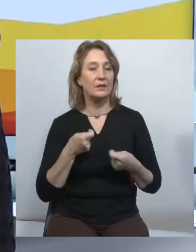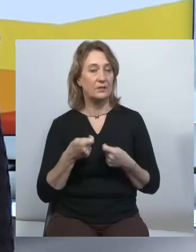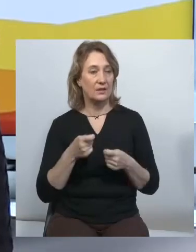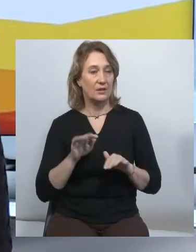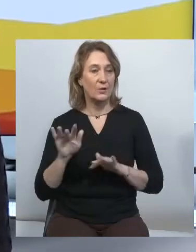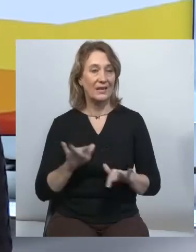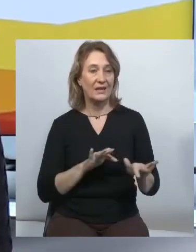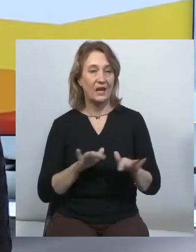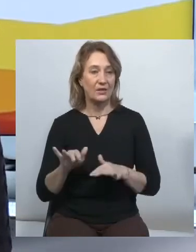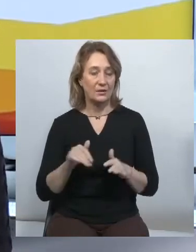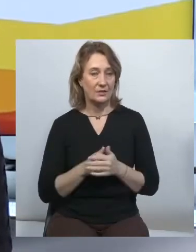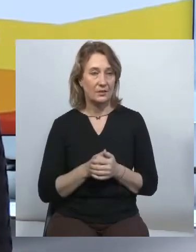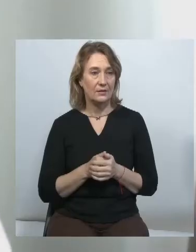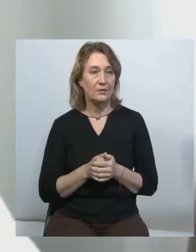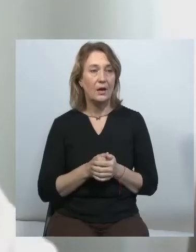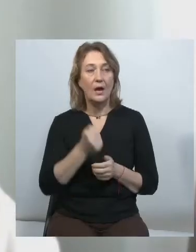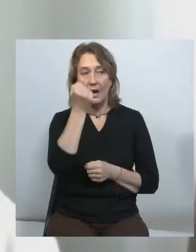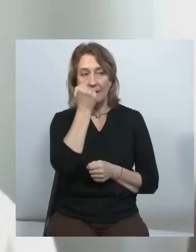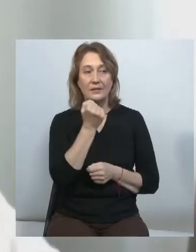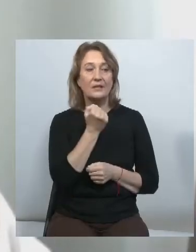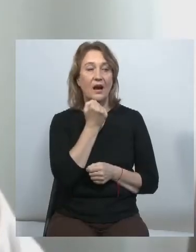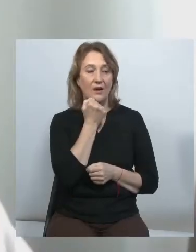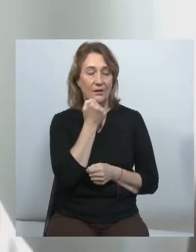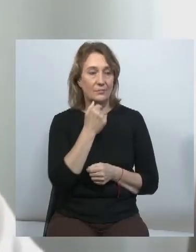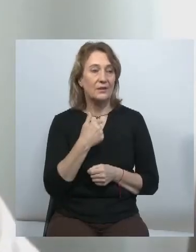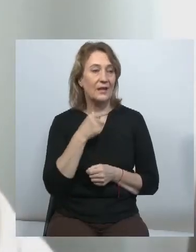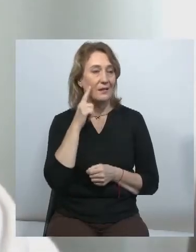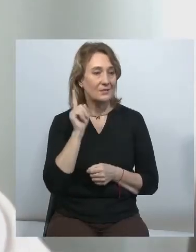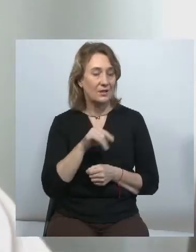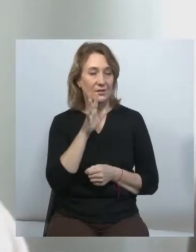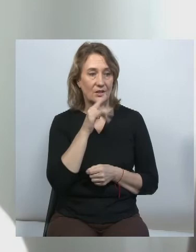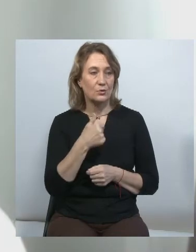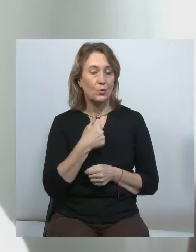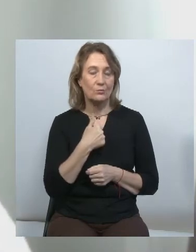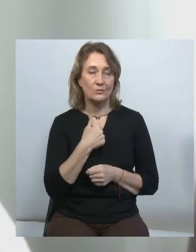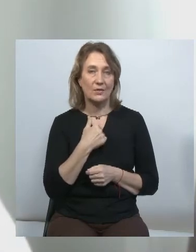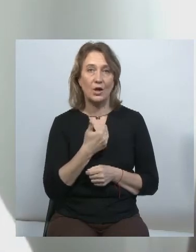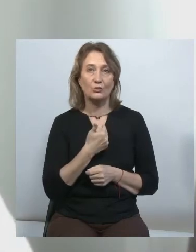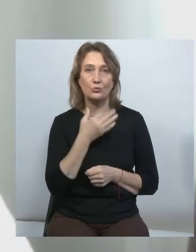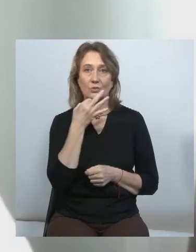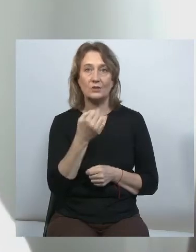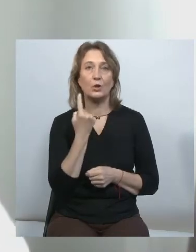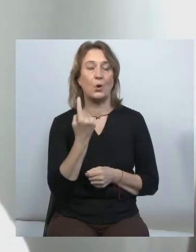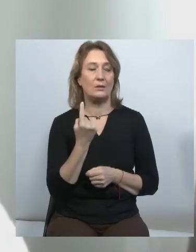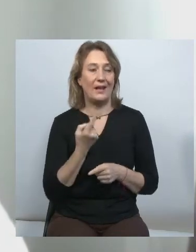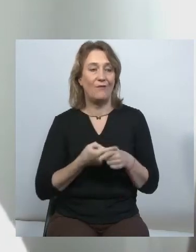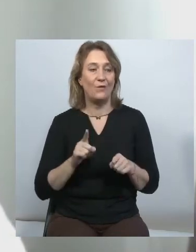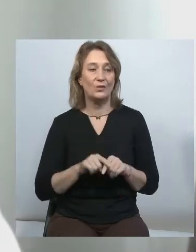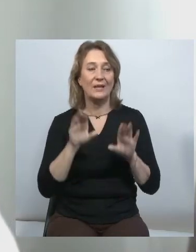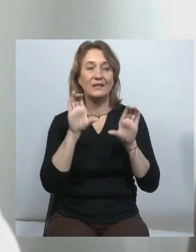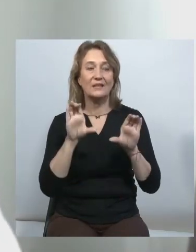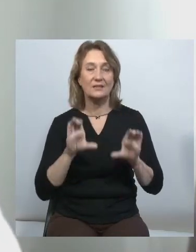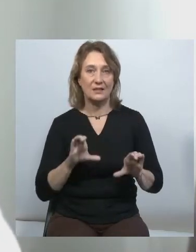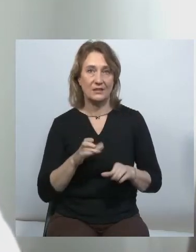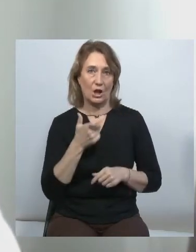діяльності. І ще хочу підкреслити, я знаю, що час уже в мене, я тільки скажу одне, що цей закон, шановні